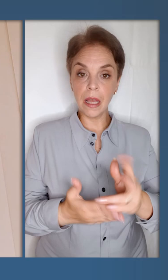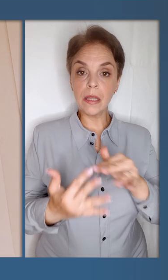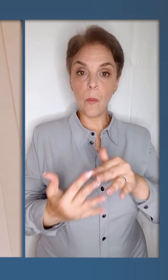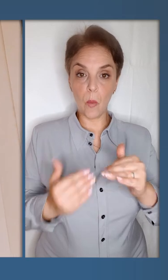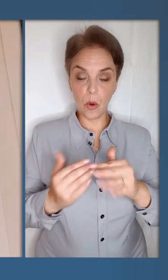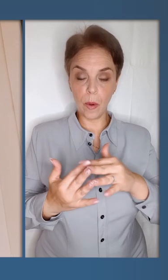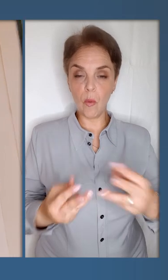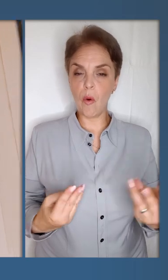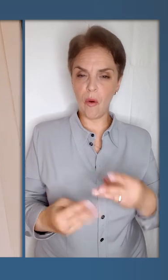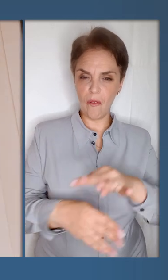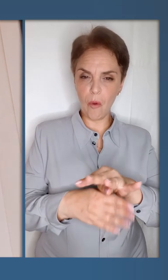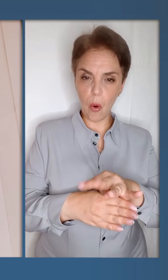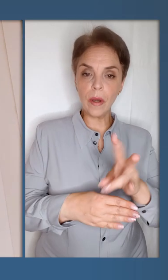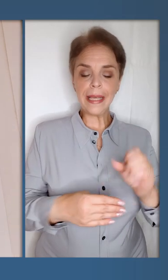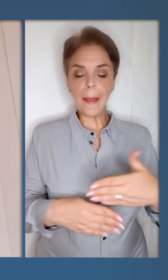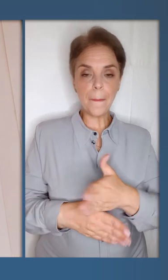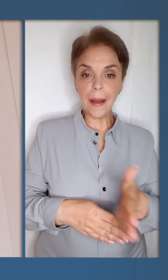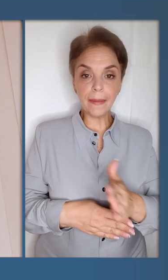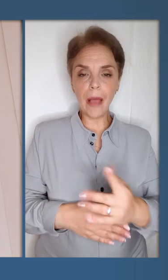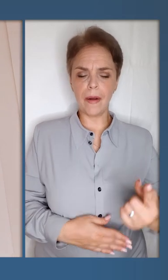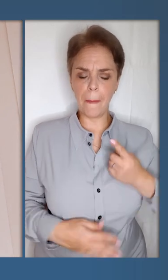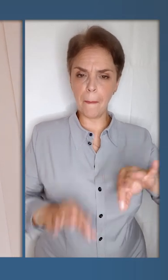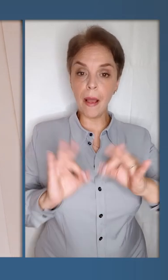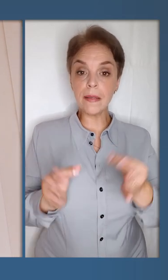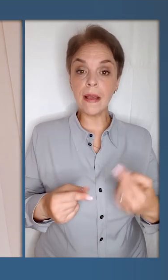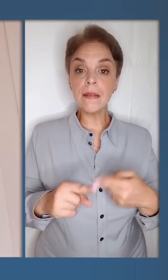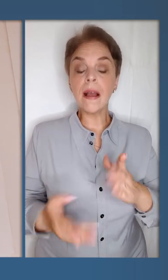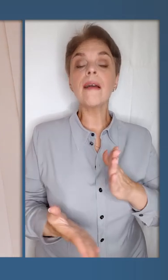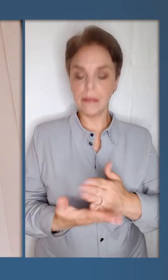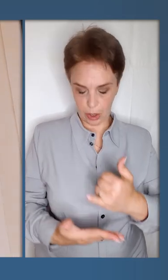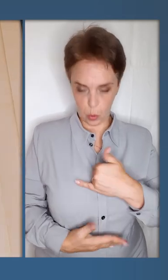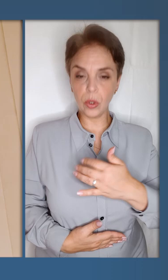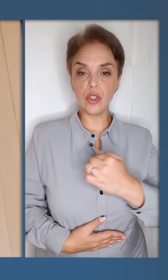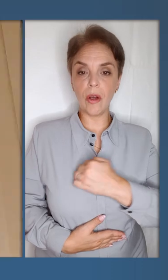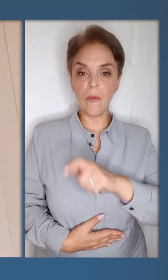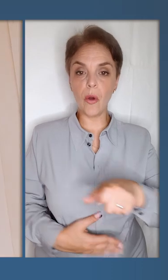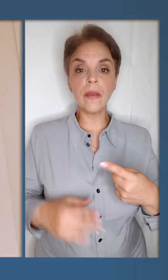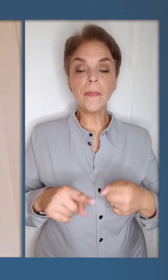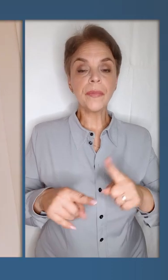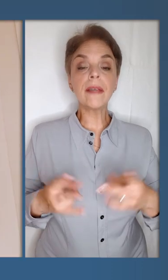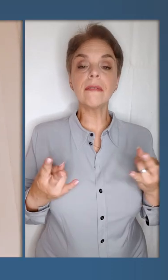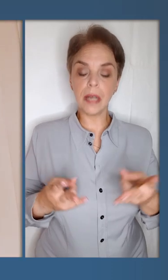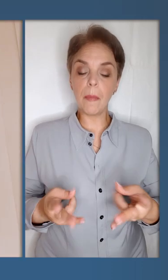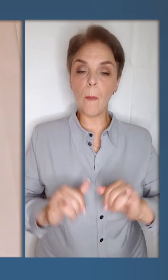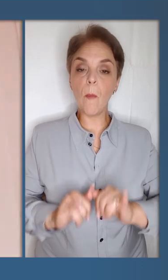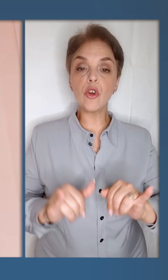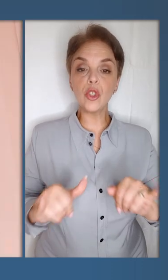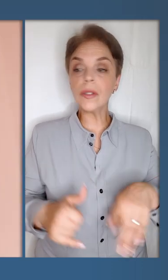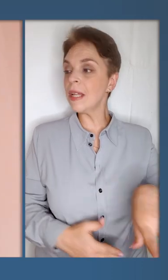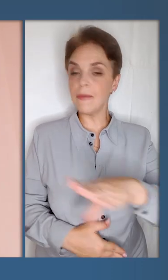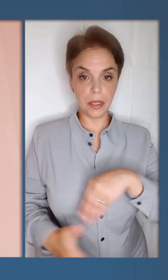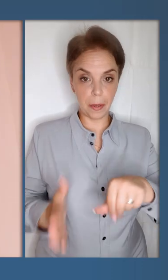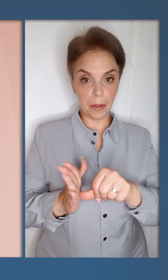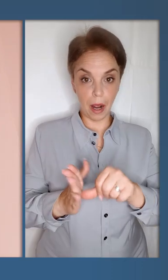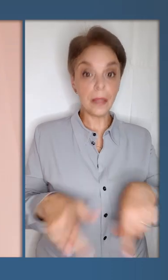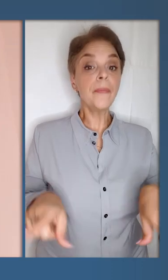тенденції на полі бою, вогонь та маневр, майстерність, яка є у наших воїнів та яку треба поширювати